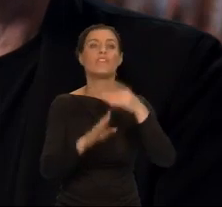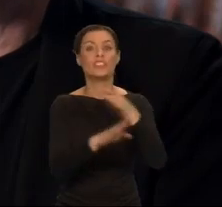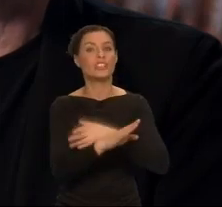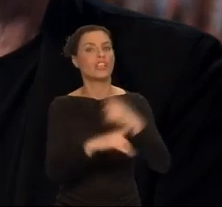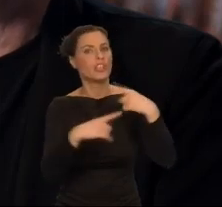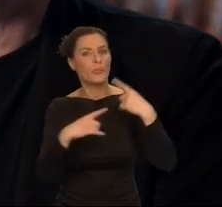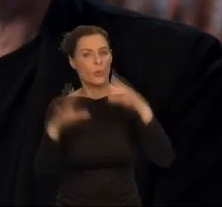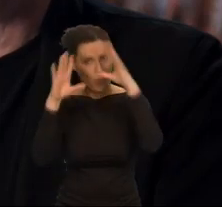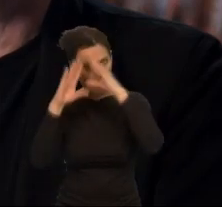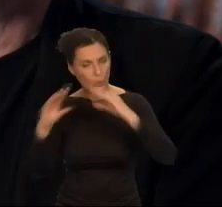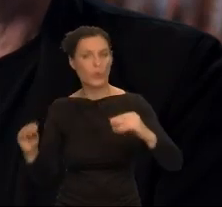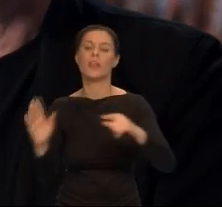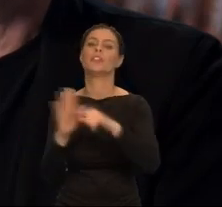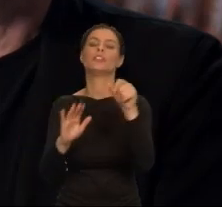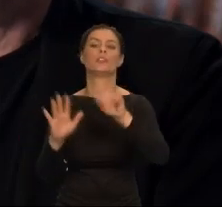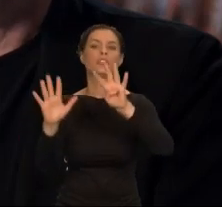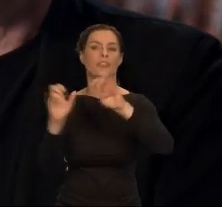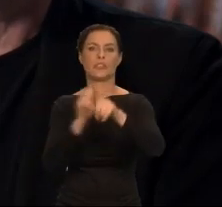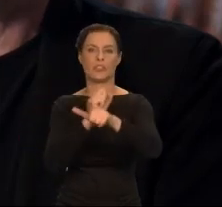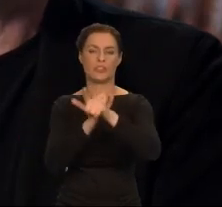uznaniem w roku 1975.